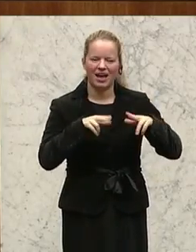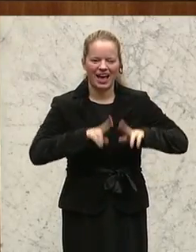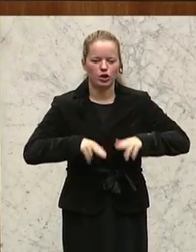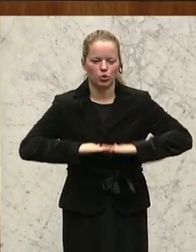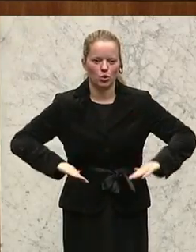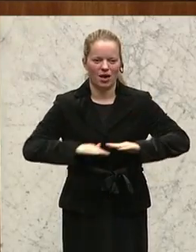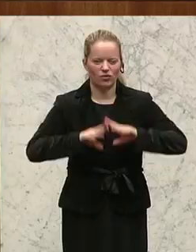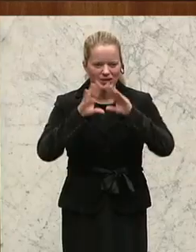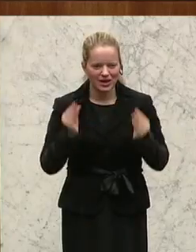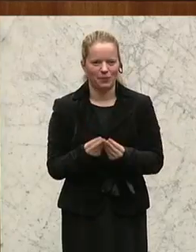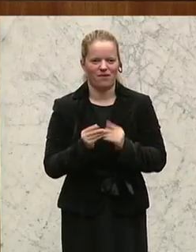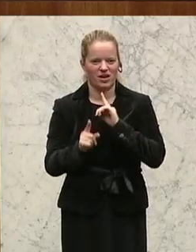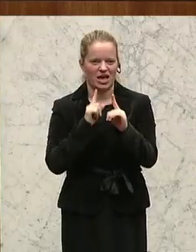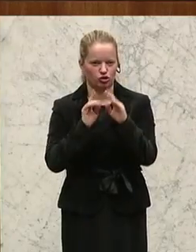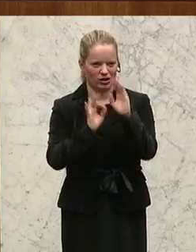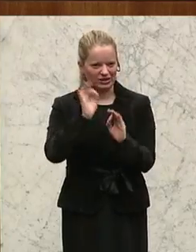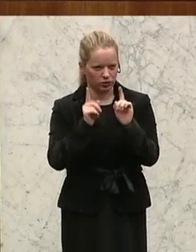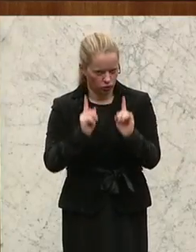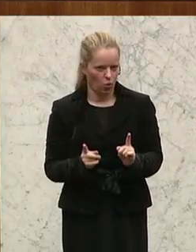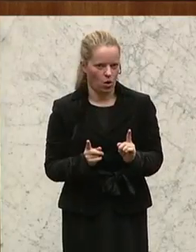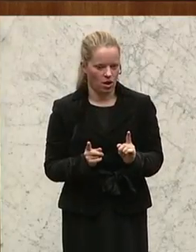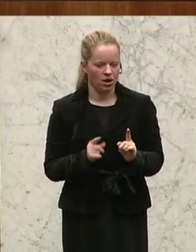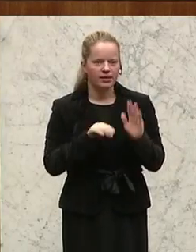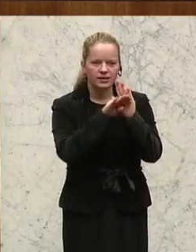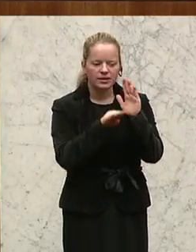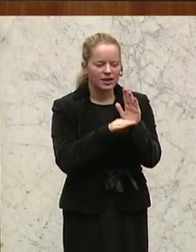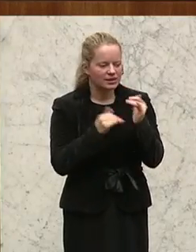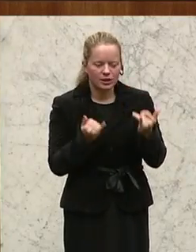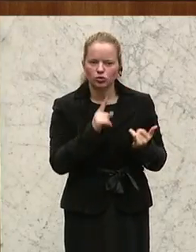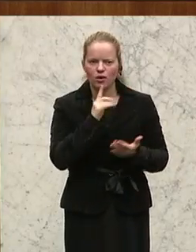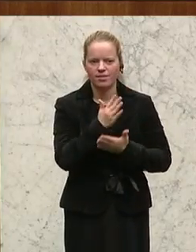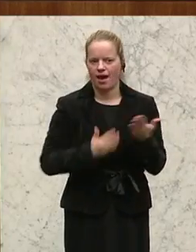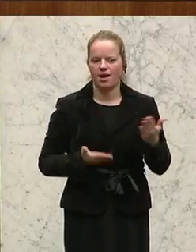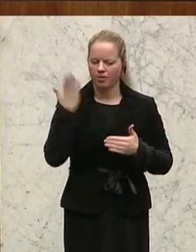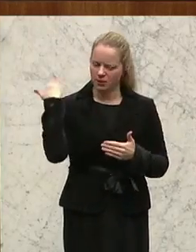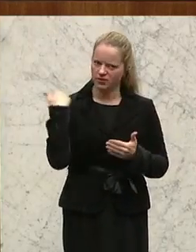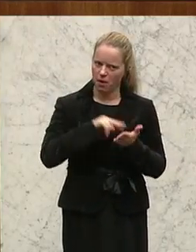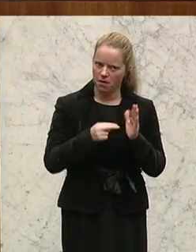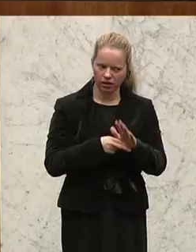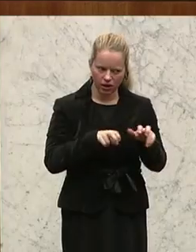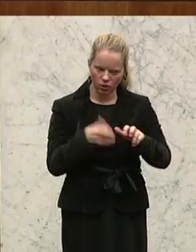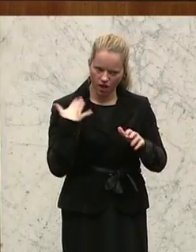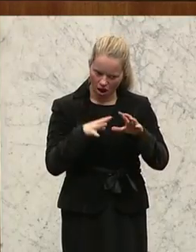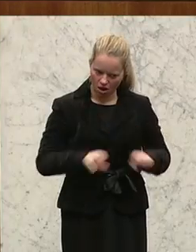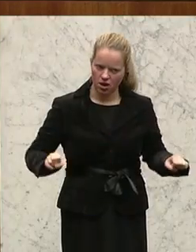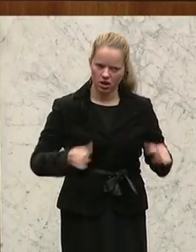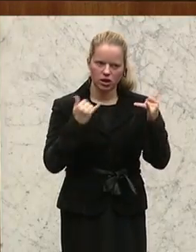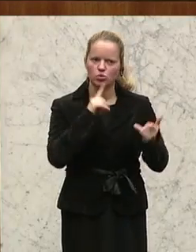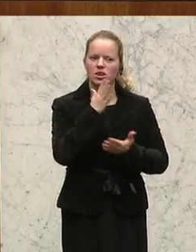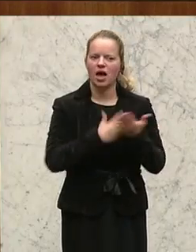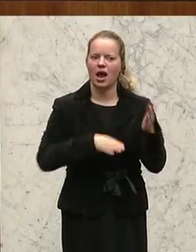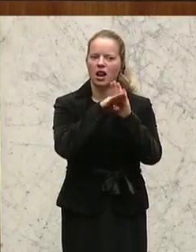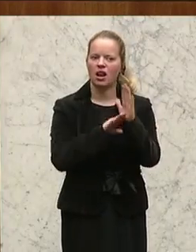Verkehrsstatistik geben soll. Mit diesem Gesetz wird nur ein Teil dessen, was eigentlich die Regierung ausgemacht hat, abgedeckt.